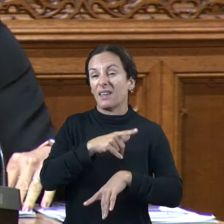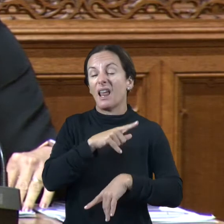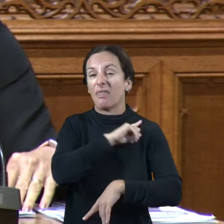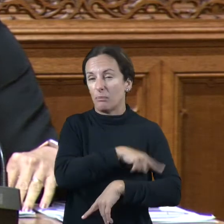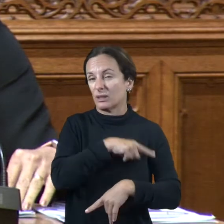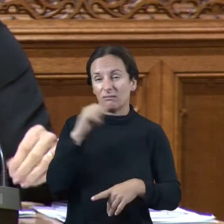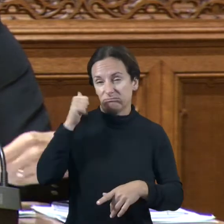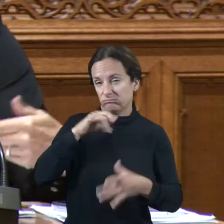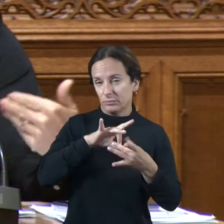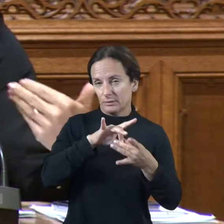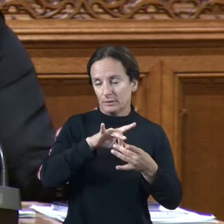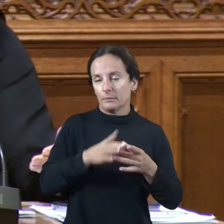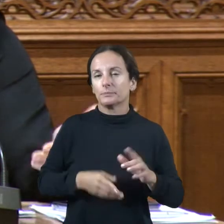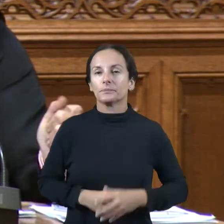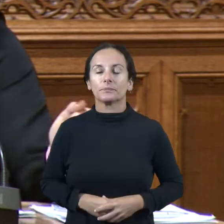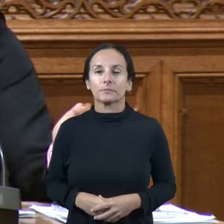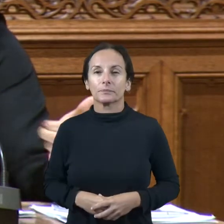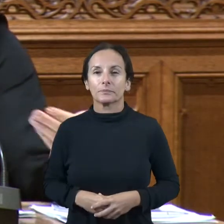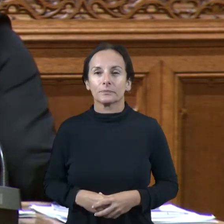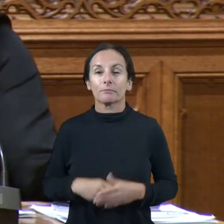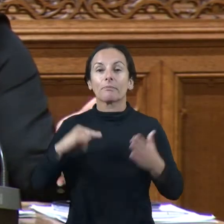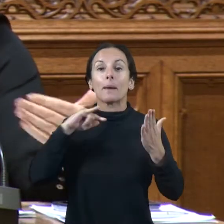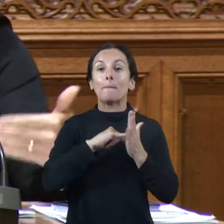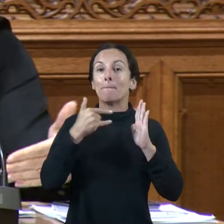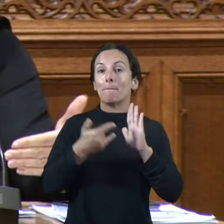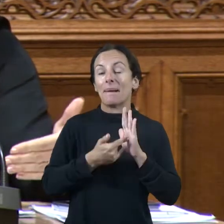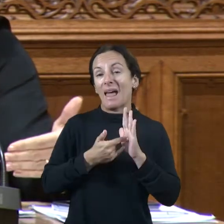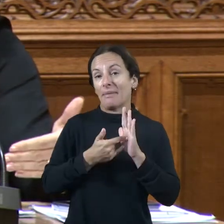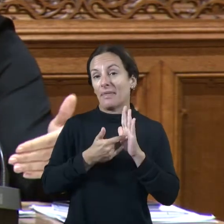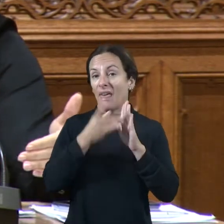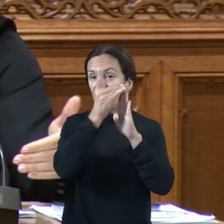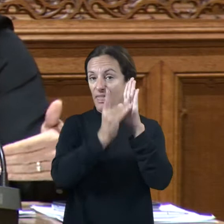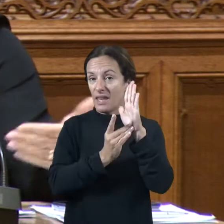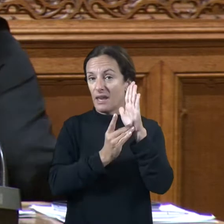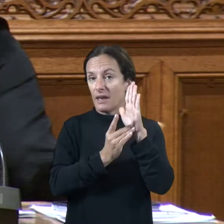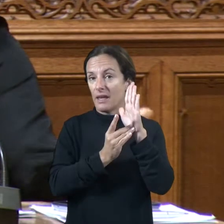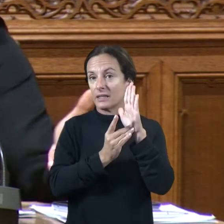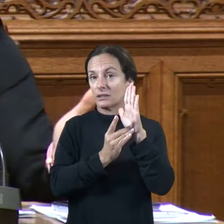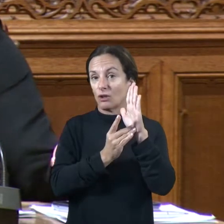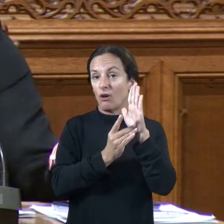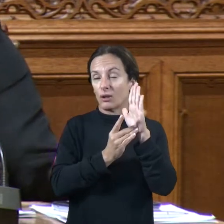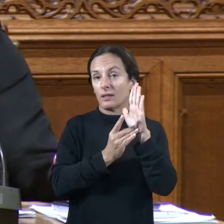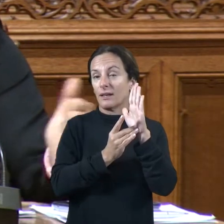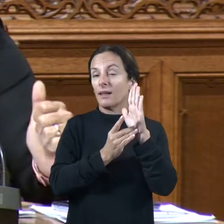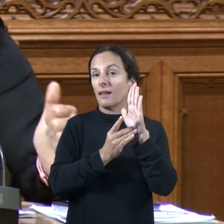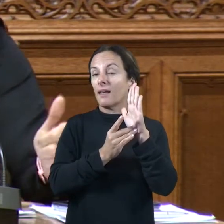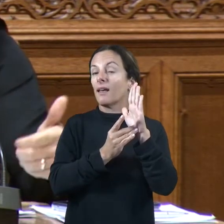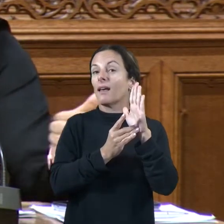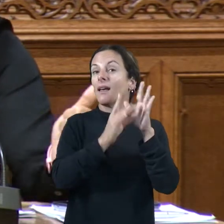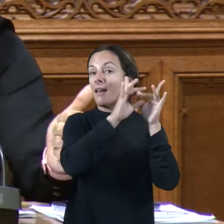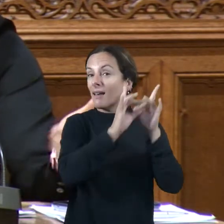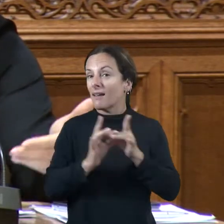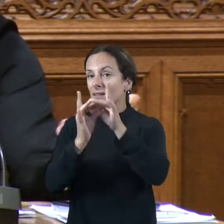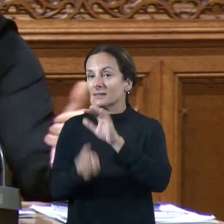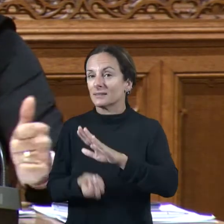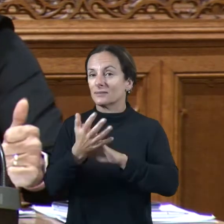principi a dins del pla director se crea aquest consell esportiu de Mallorca i abon tot valtros en sou membres i ara